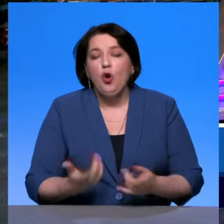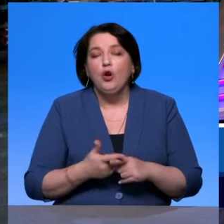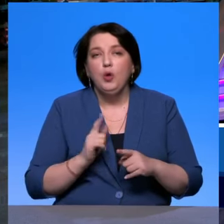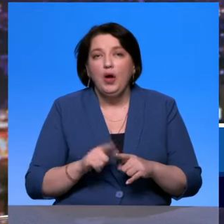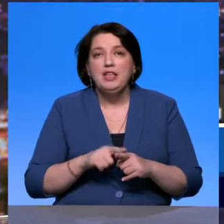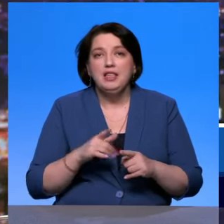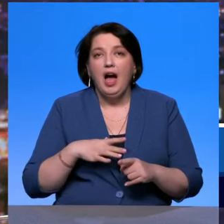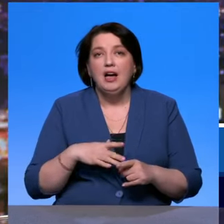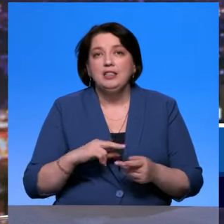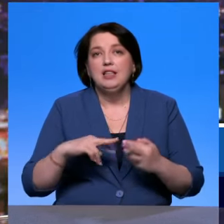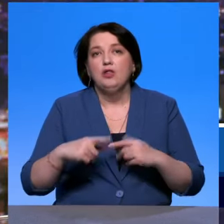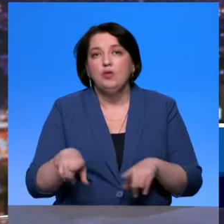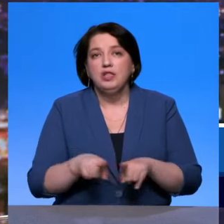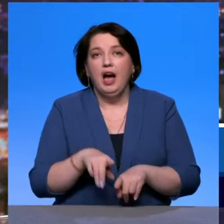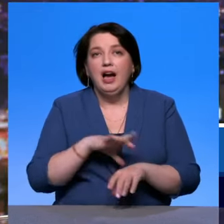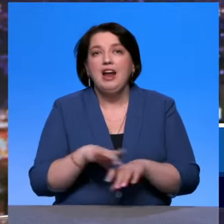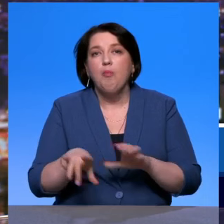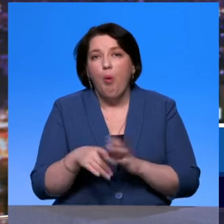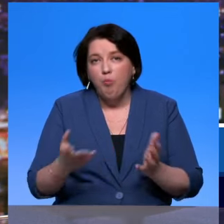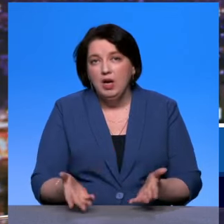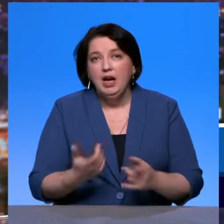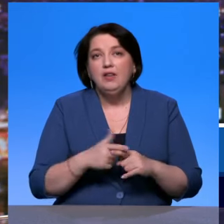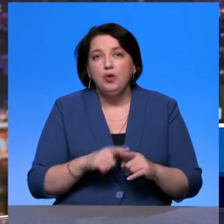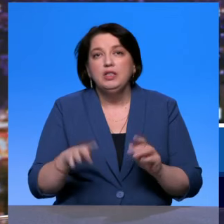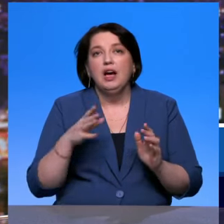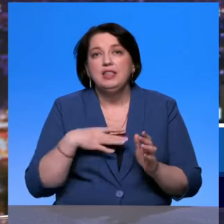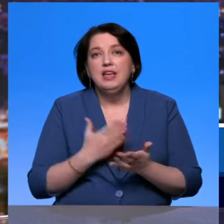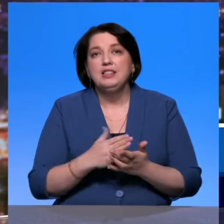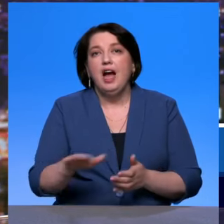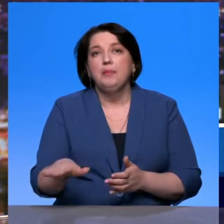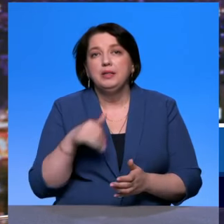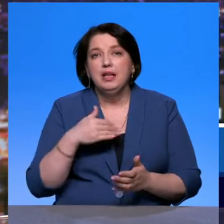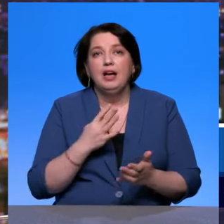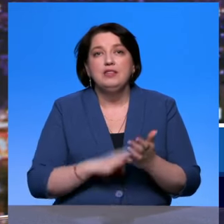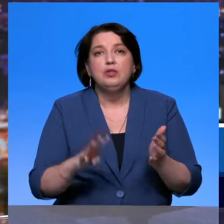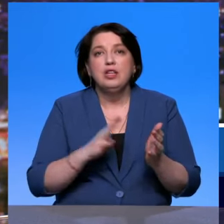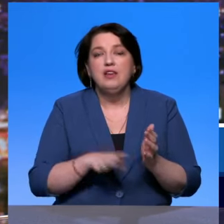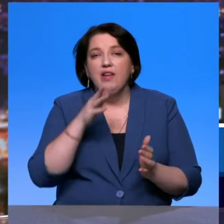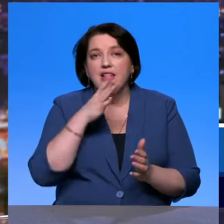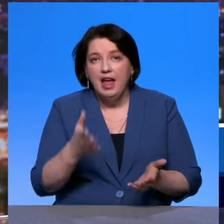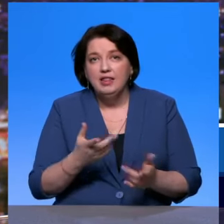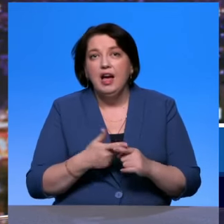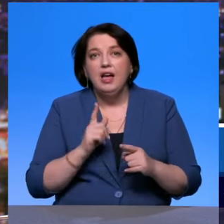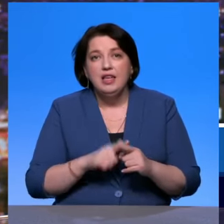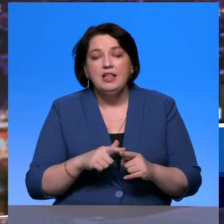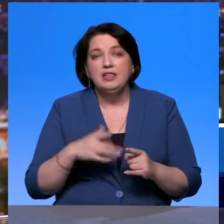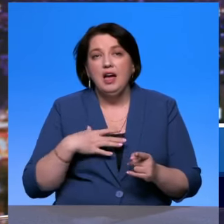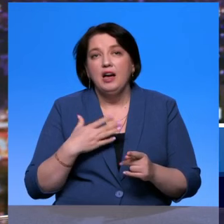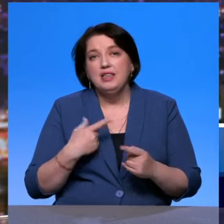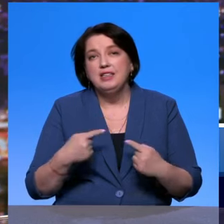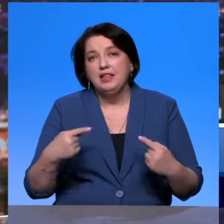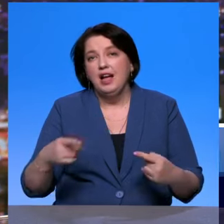жилье за свой счет сразу на 99 лет. Прекрасный вариант. Работодатели могут платить, пока сотрудник работает. Это обеспечит мобильность. Итак,